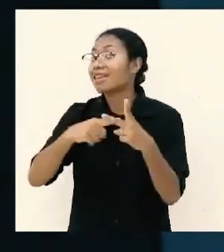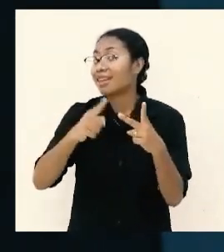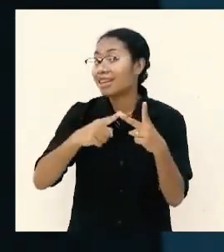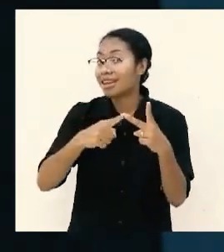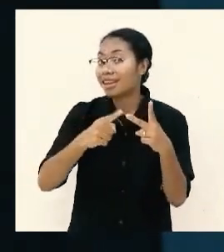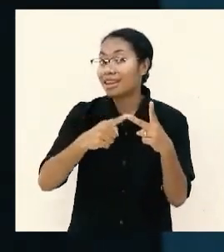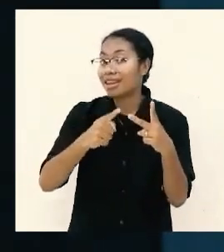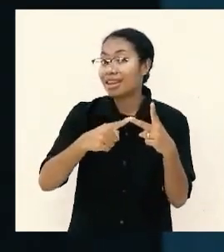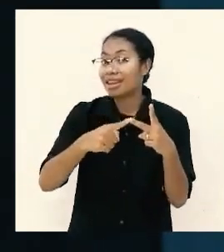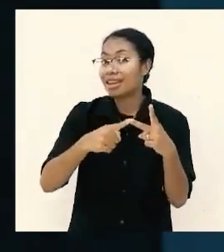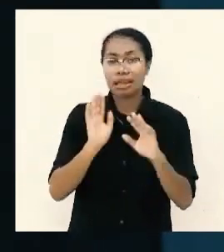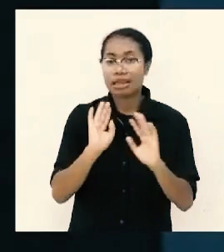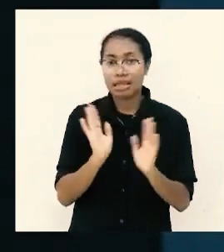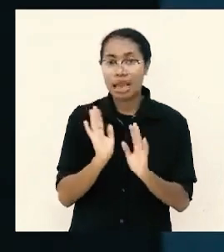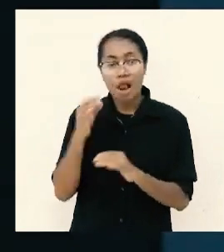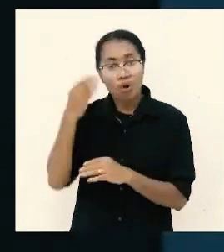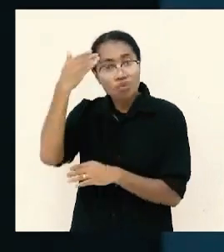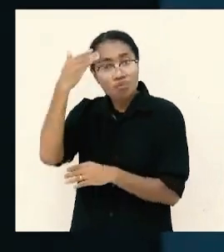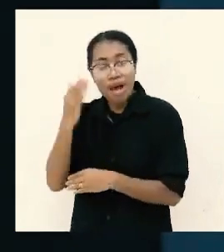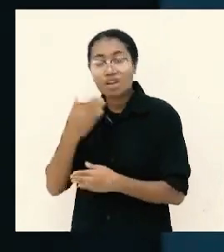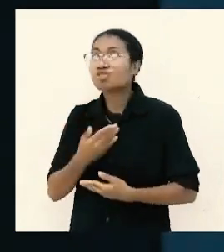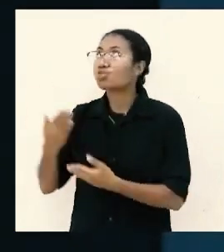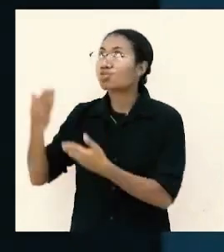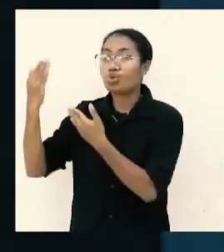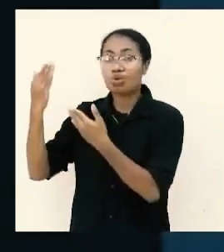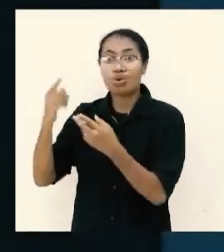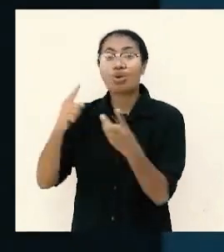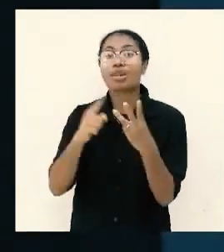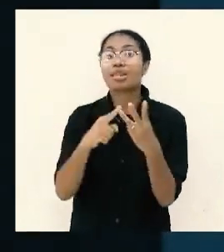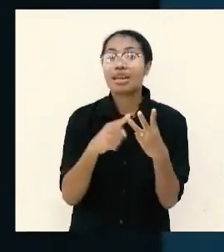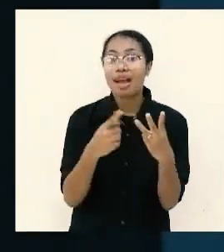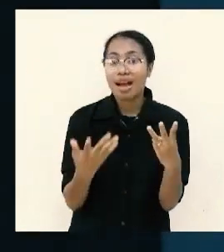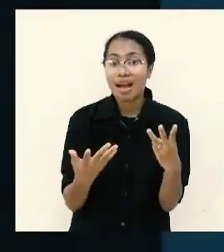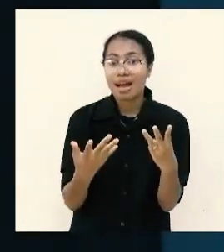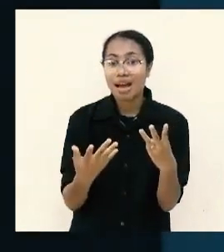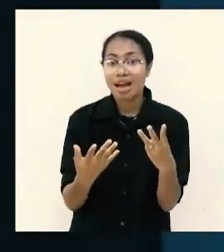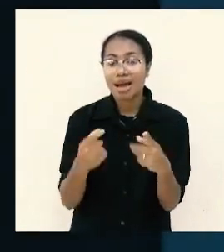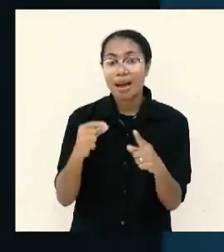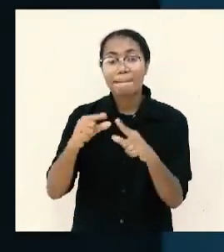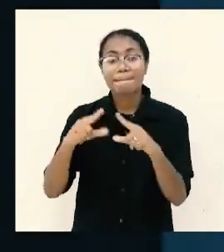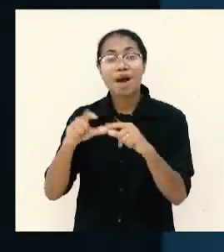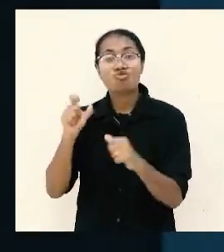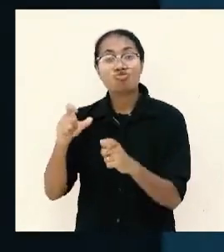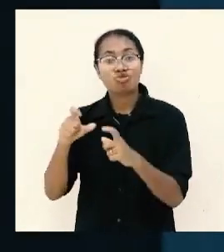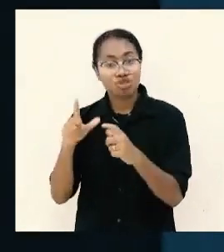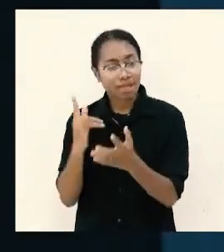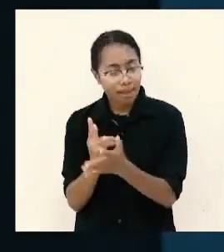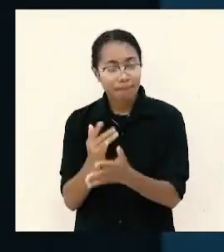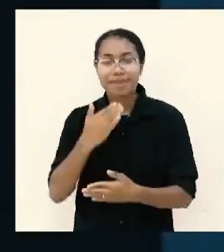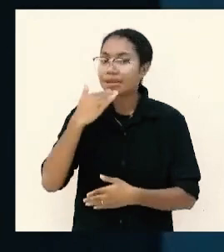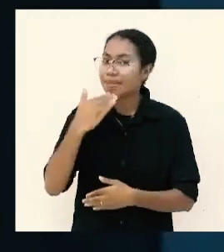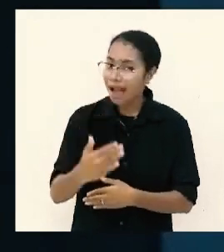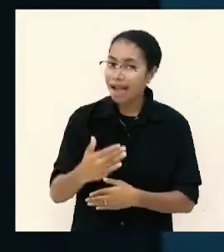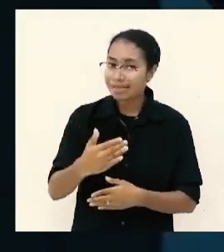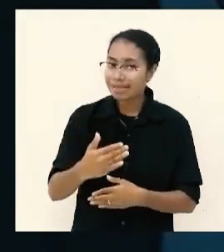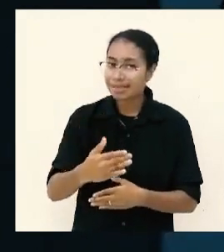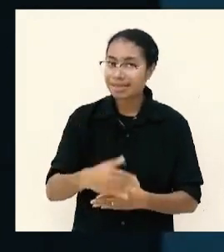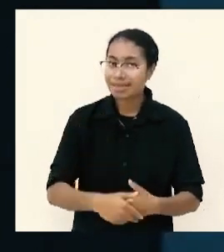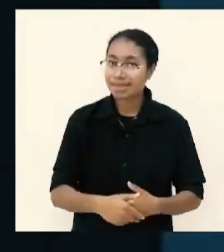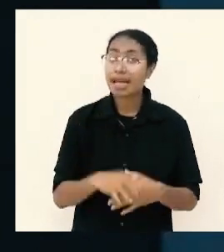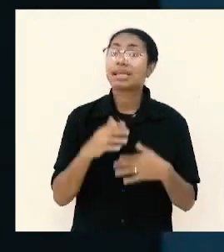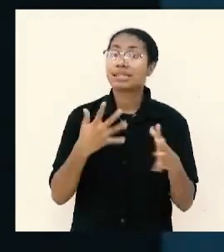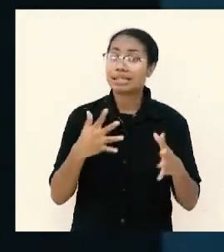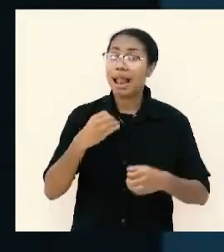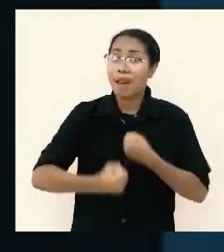tidak lupa mengucap syukur ketiga Paulus juga berterima kasih nah setelah